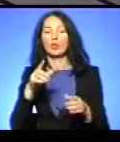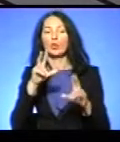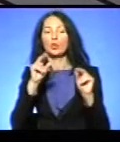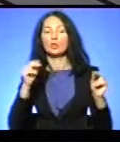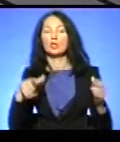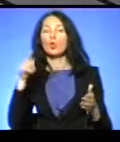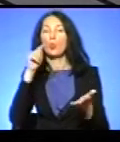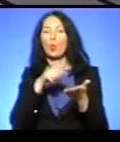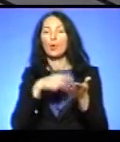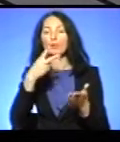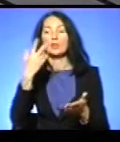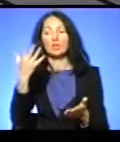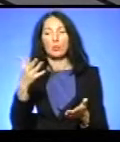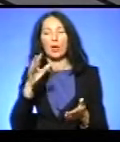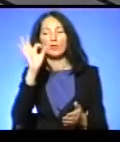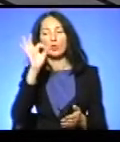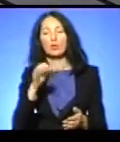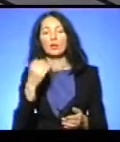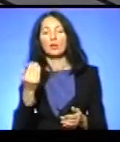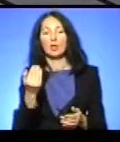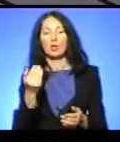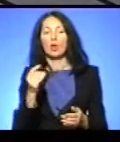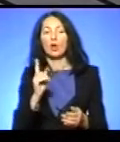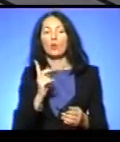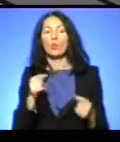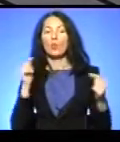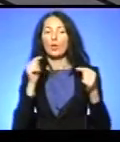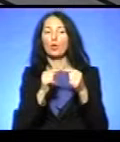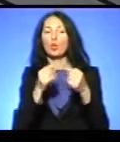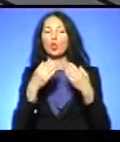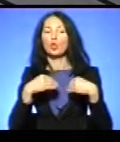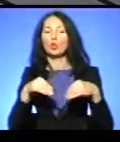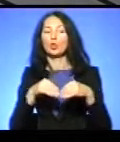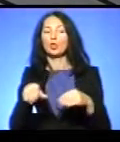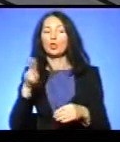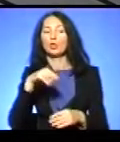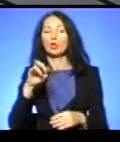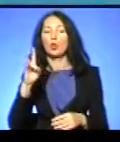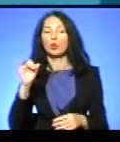тих, кому підходить родинний донор. Давайте послухаємо її історію.